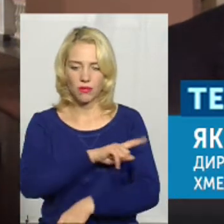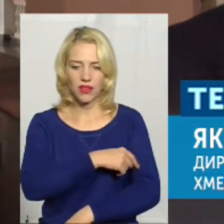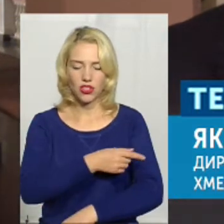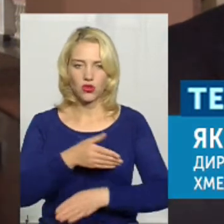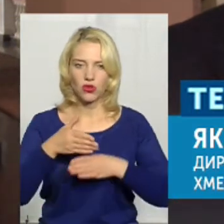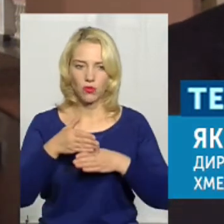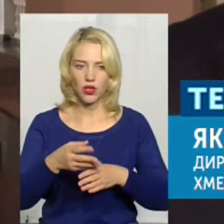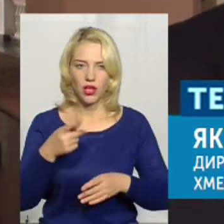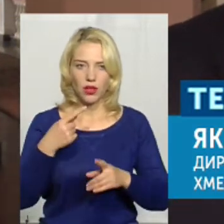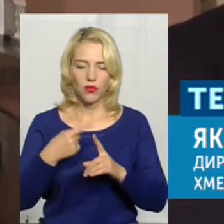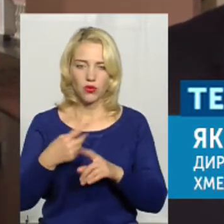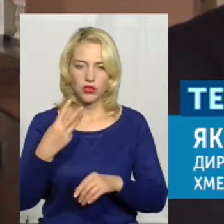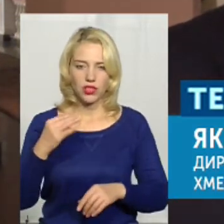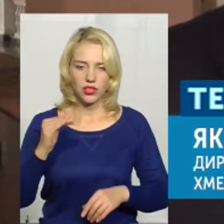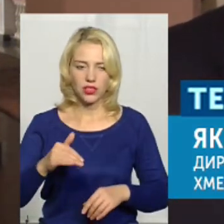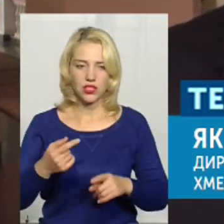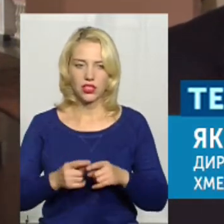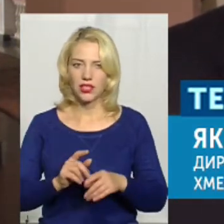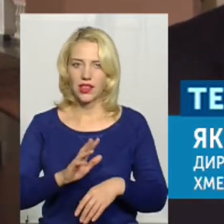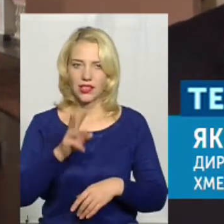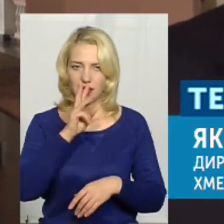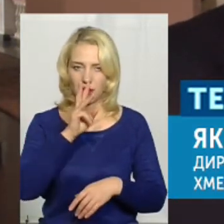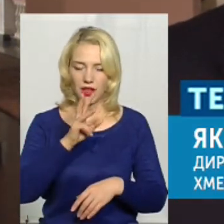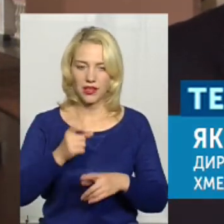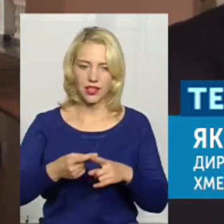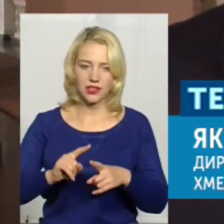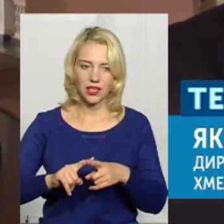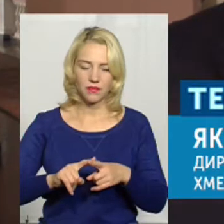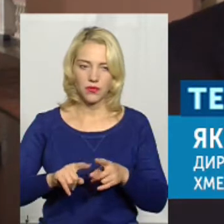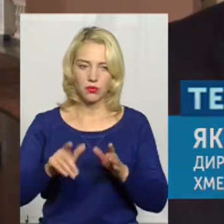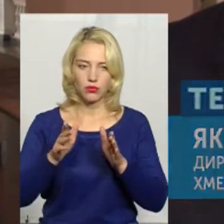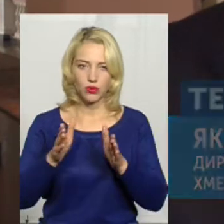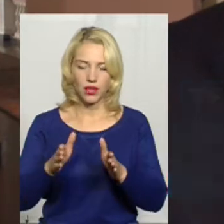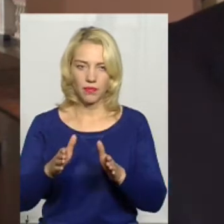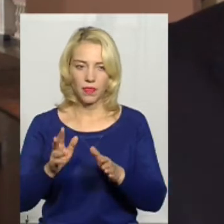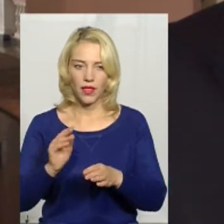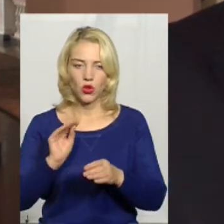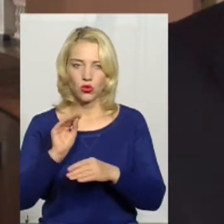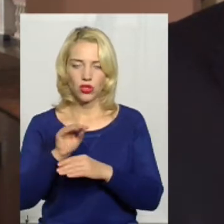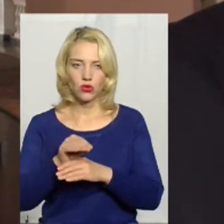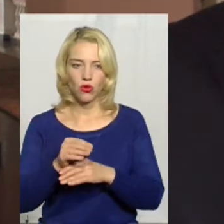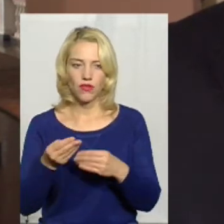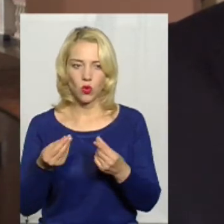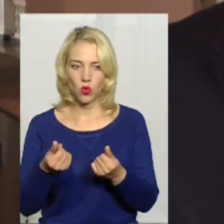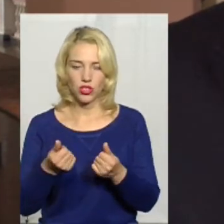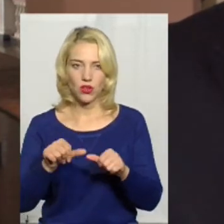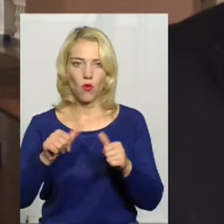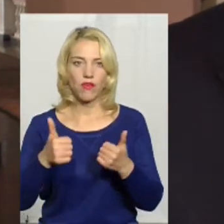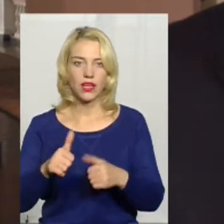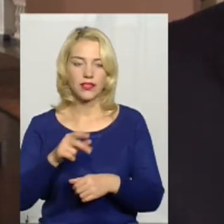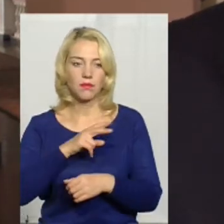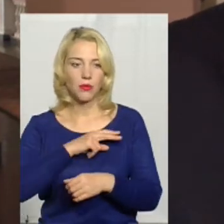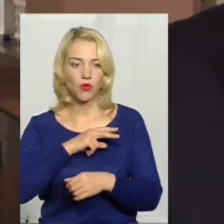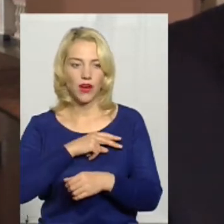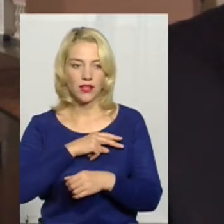тисячі гривень. Але це не зарплата, це будуть додаткові кошти у вигляді приміювання.